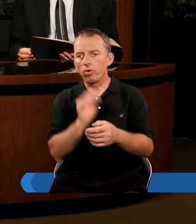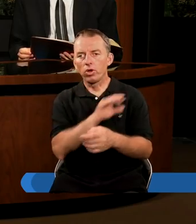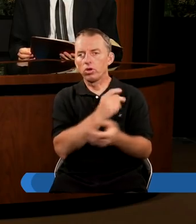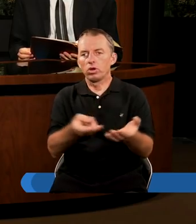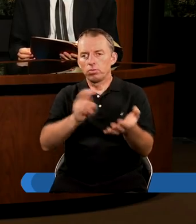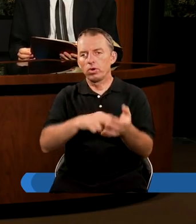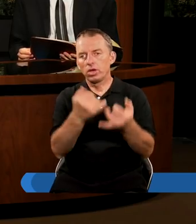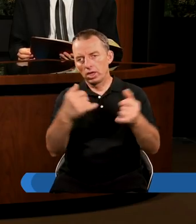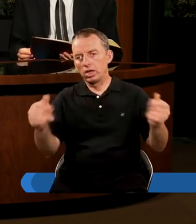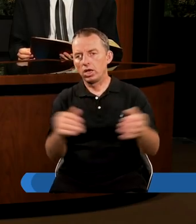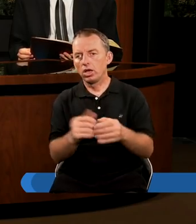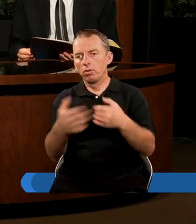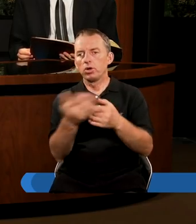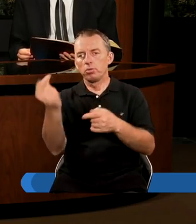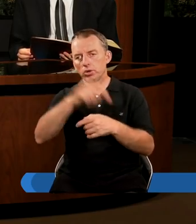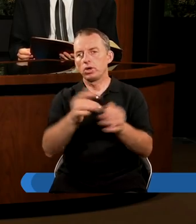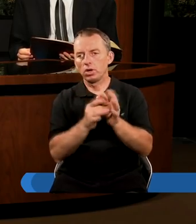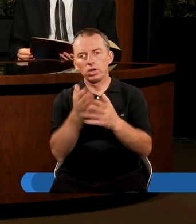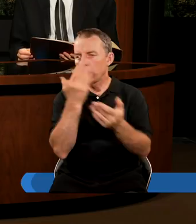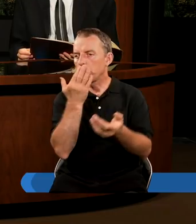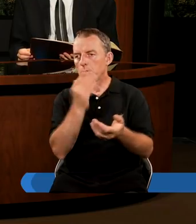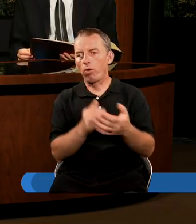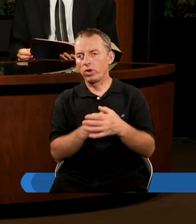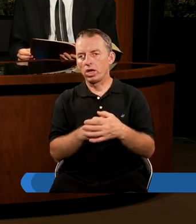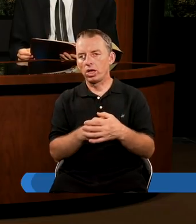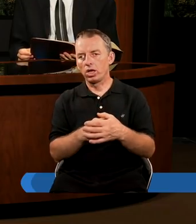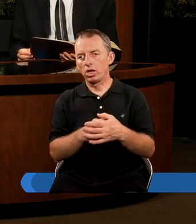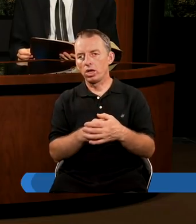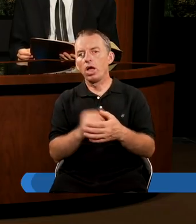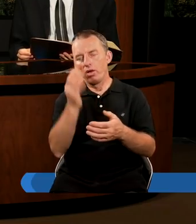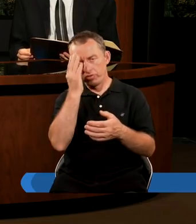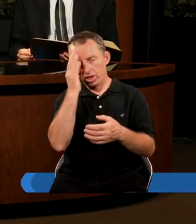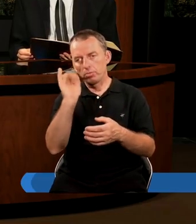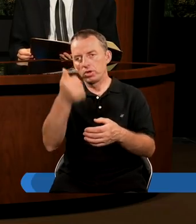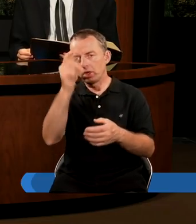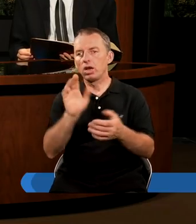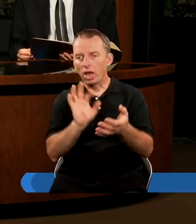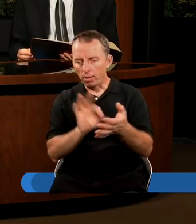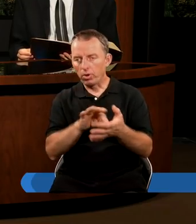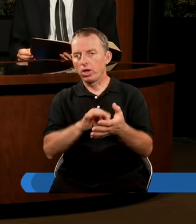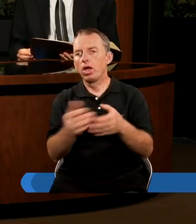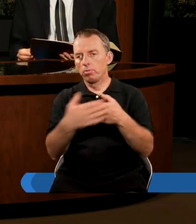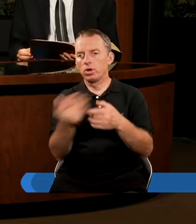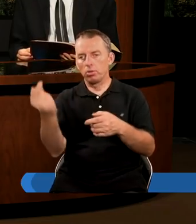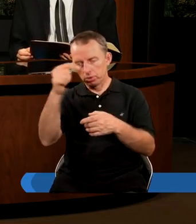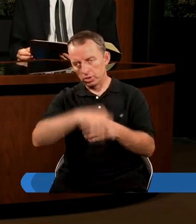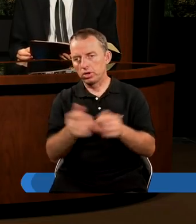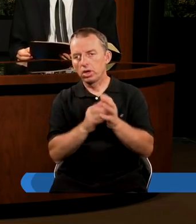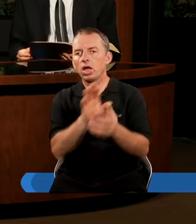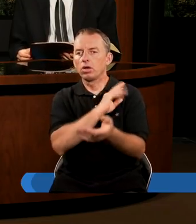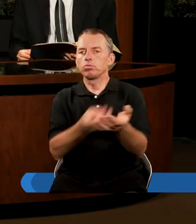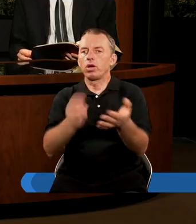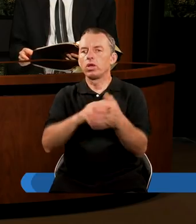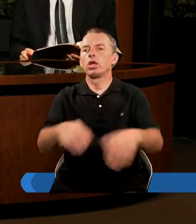O zmartwychwstaniu innych przy przyjściu Chrystusa nie ma mowy. Czyli wiemy jedno, na pewno, że przy przyjściu Chrystusa